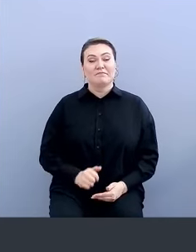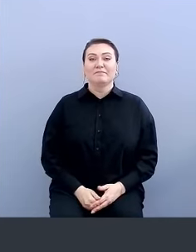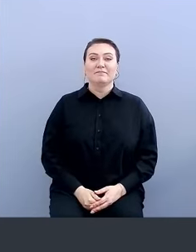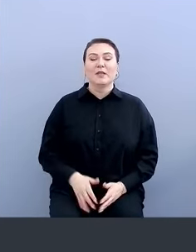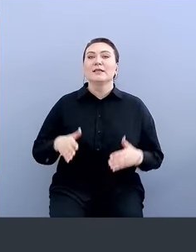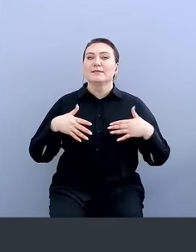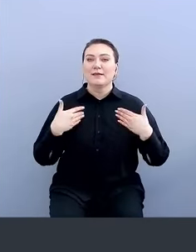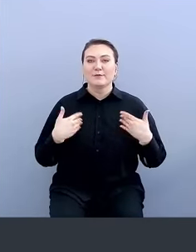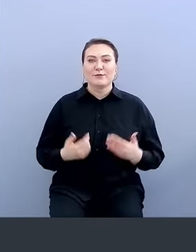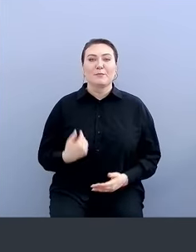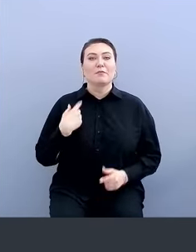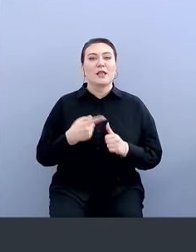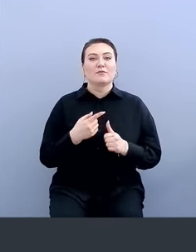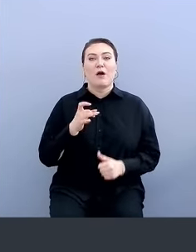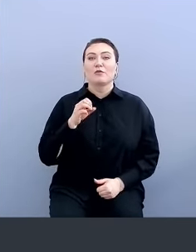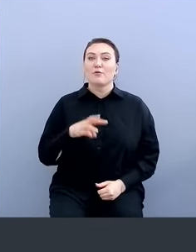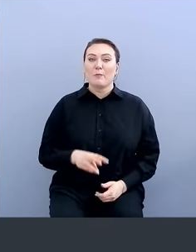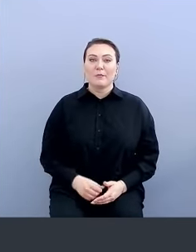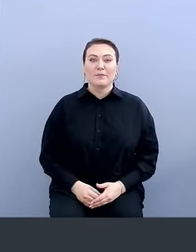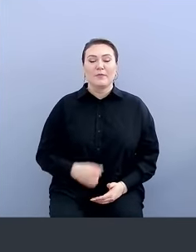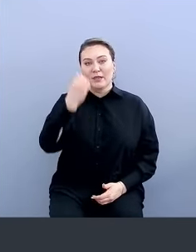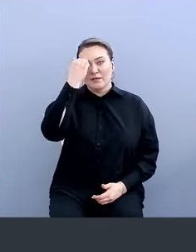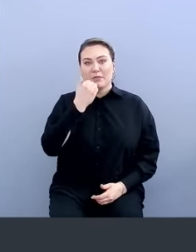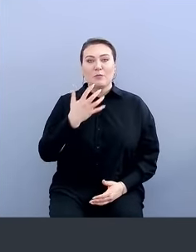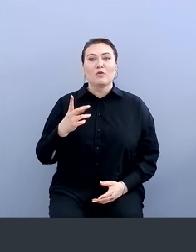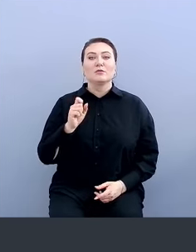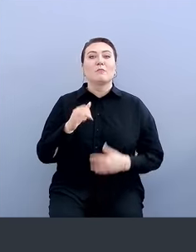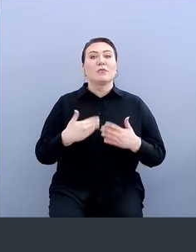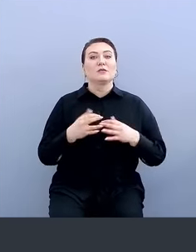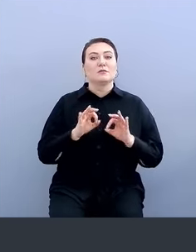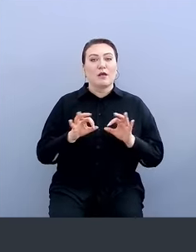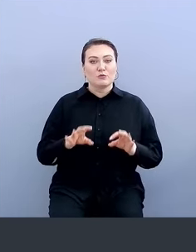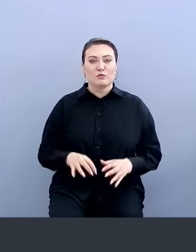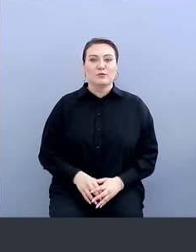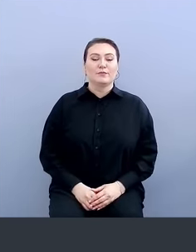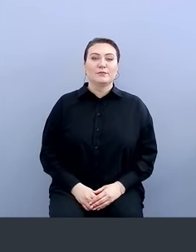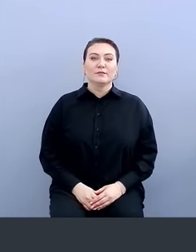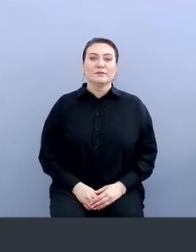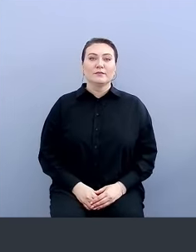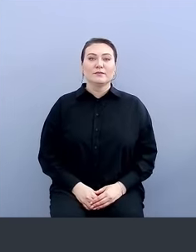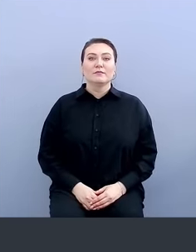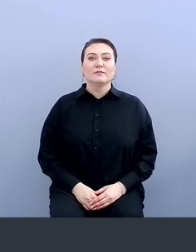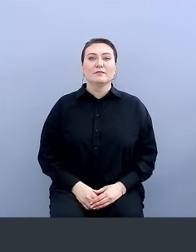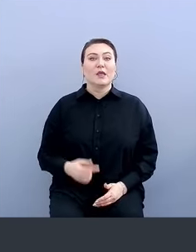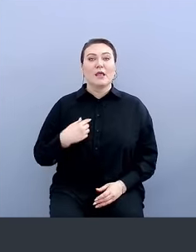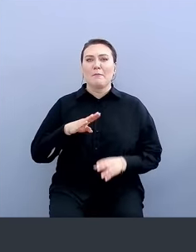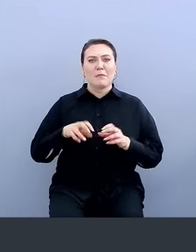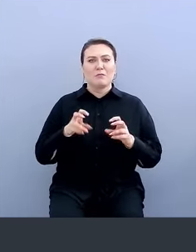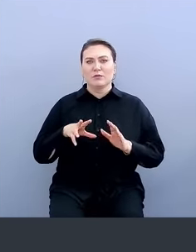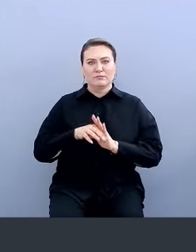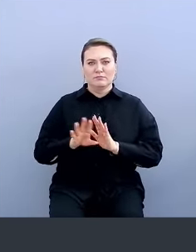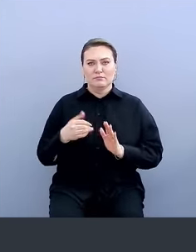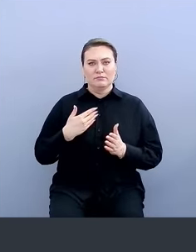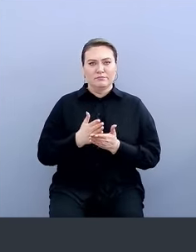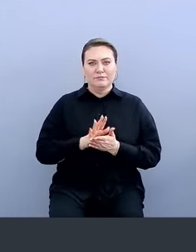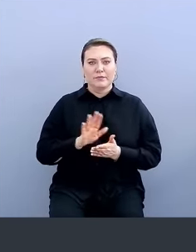Здравствуйте. Здравствуйте. Меня зовут Артем. Спасибо большое за презентацию, рассказ. Я не безопасник, но у меня